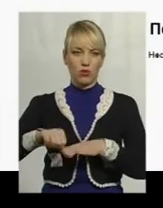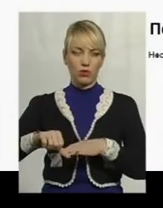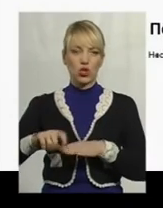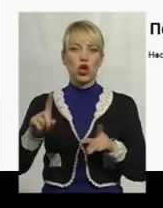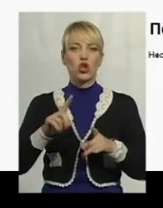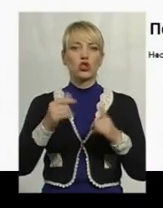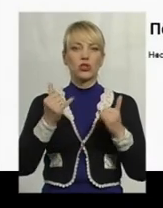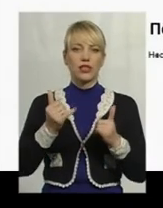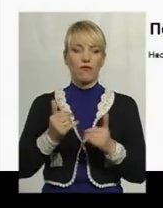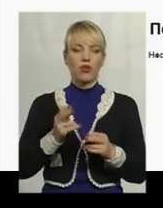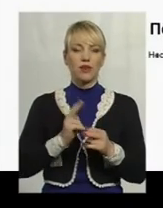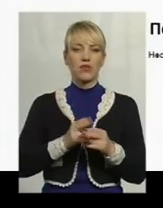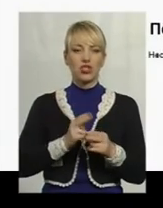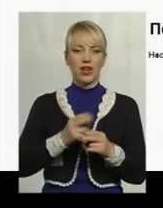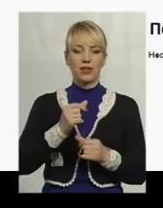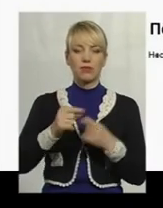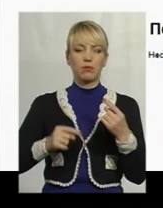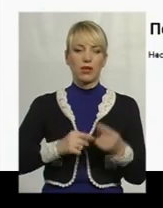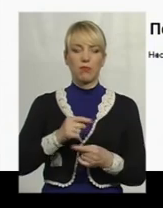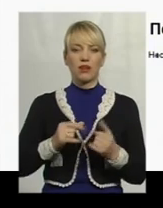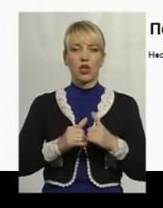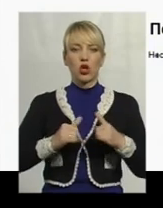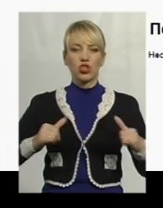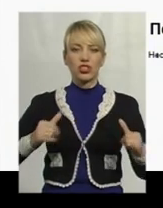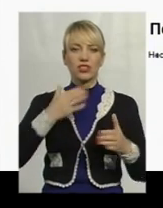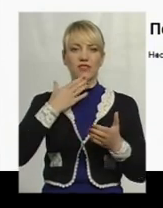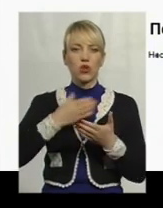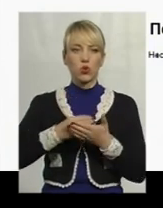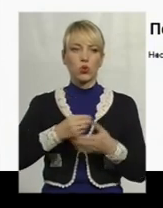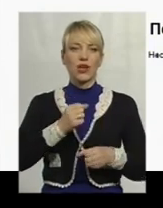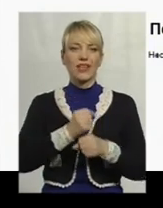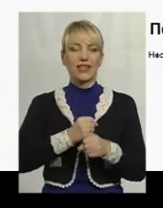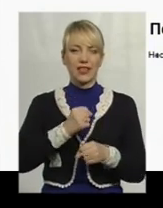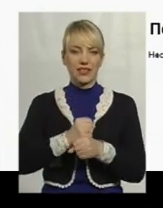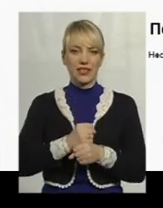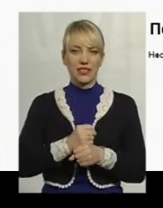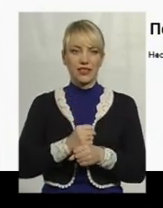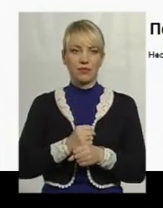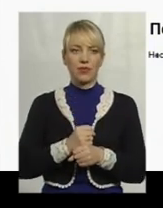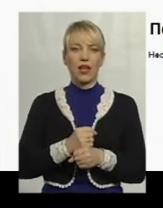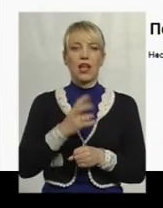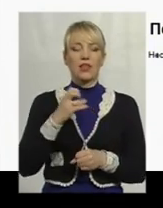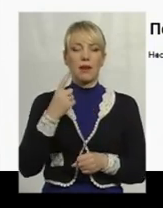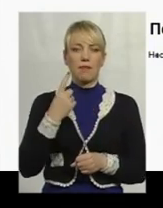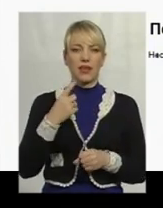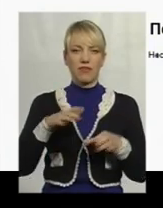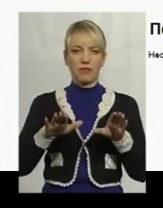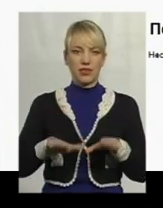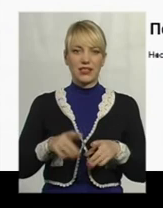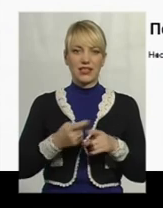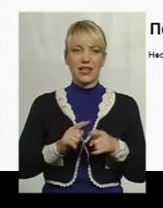сьогодні мешається предпринимателям розширити свою деятельність? На першому місці – це